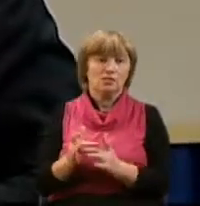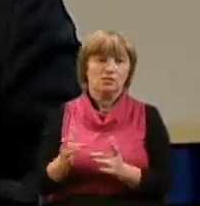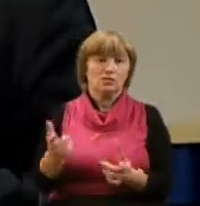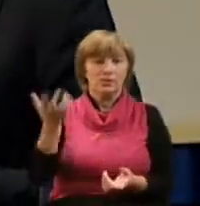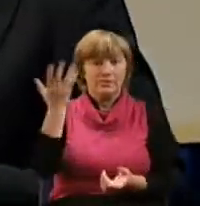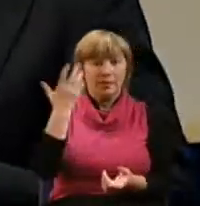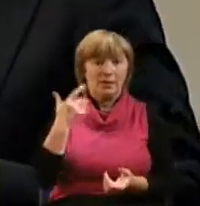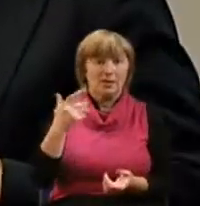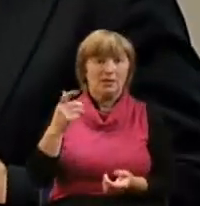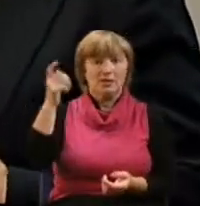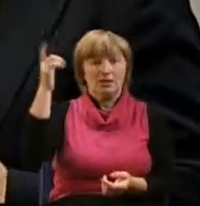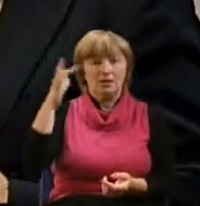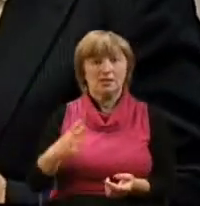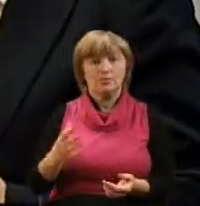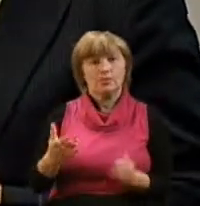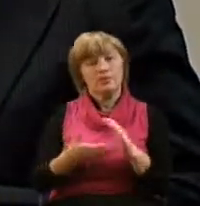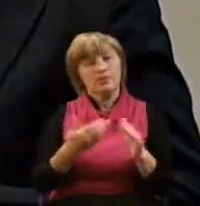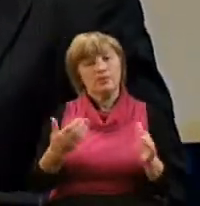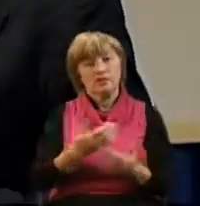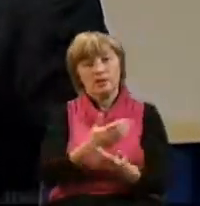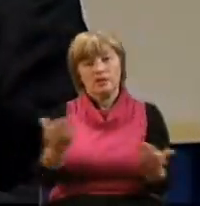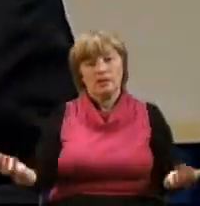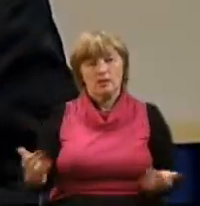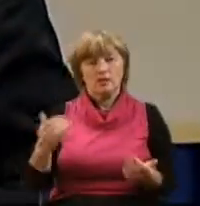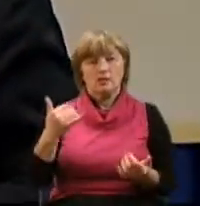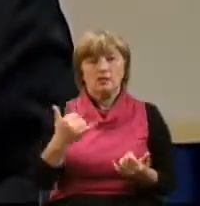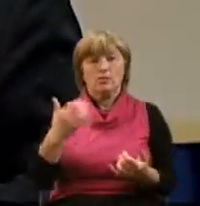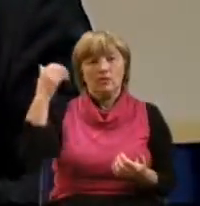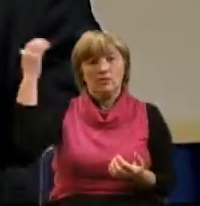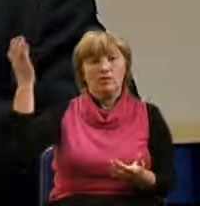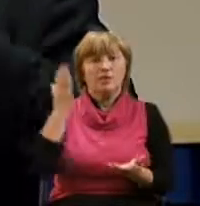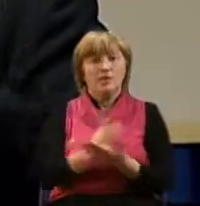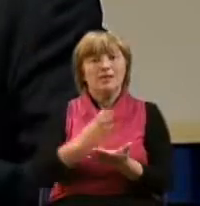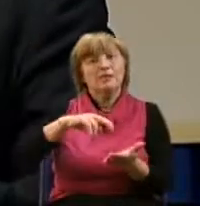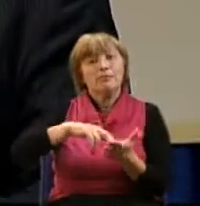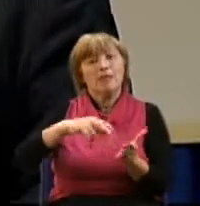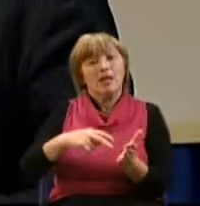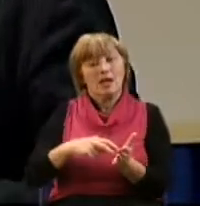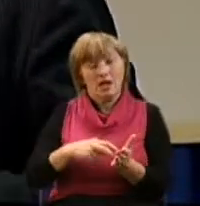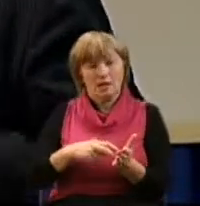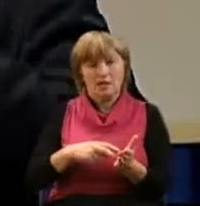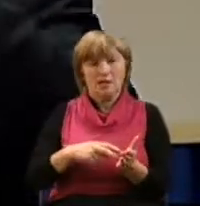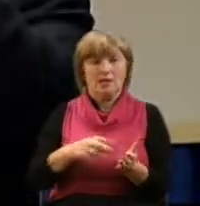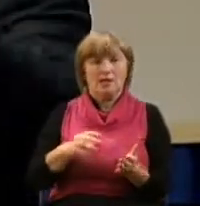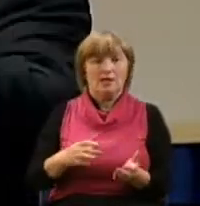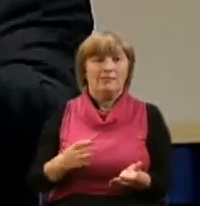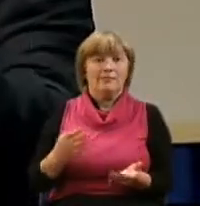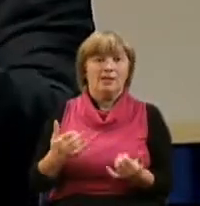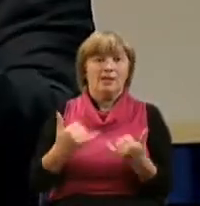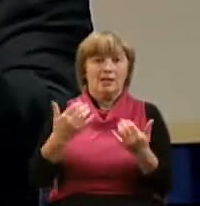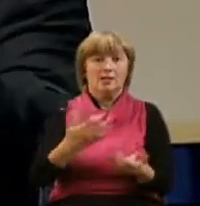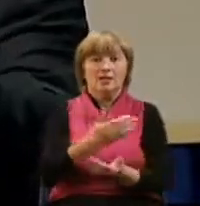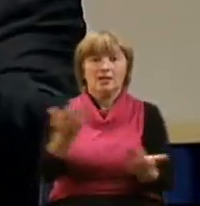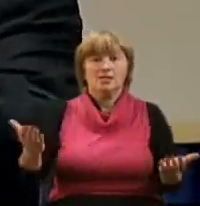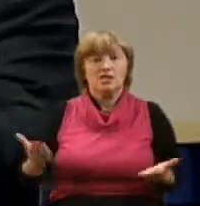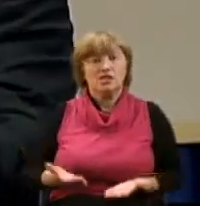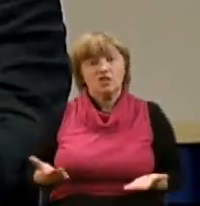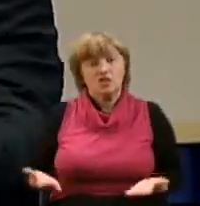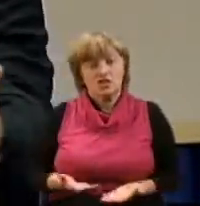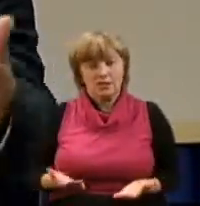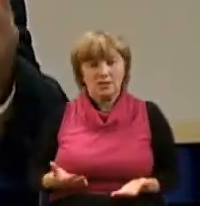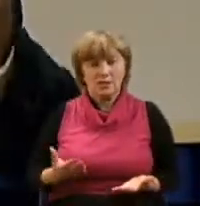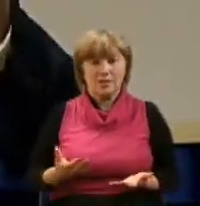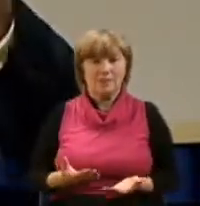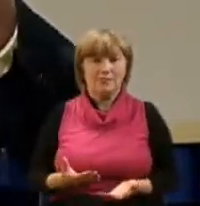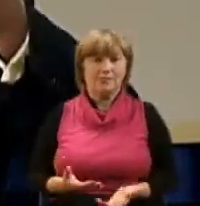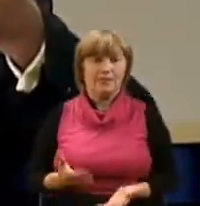призвал нас, то определенно Он имеет определенный план и определенные цели для нашей жизни. Он